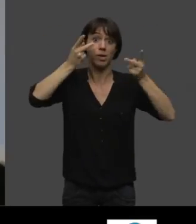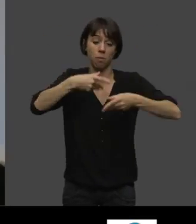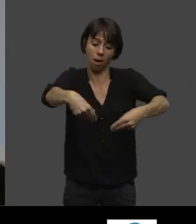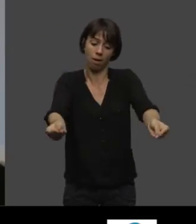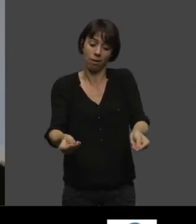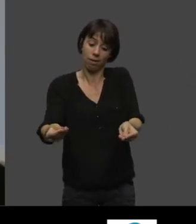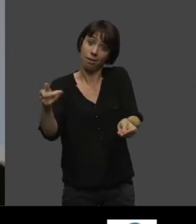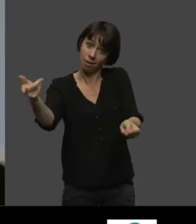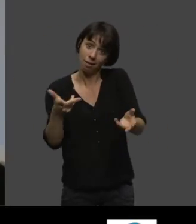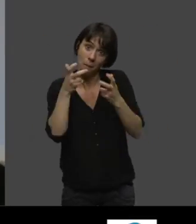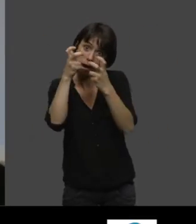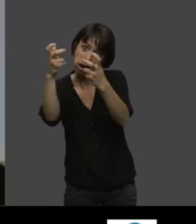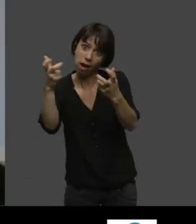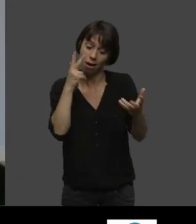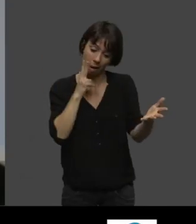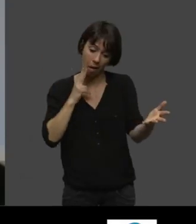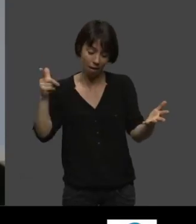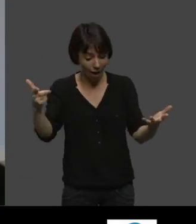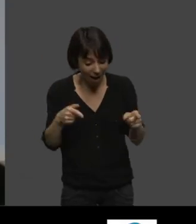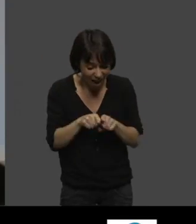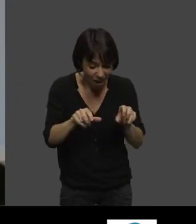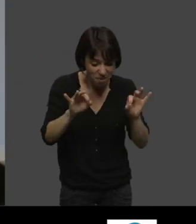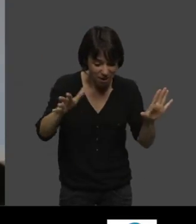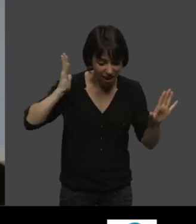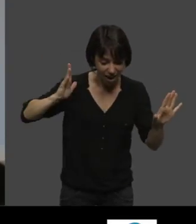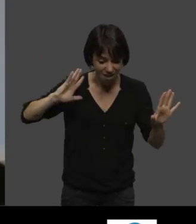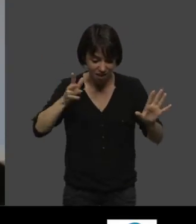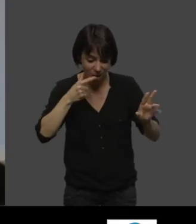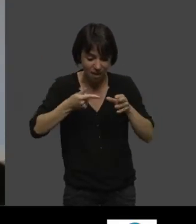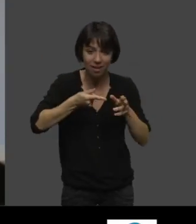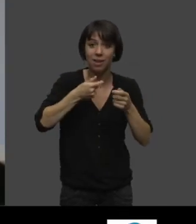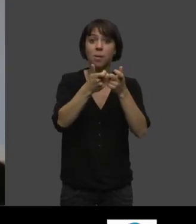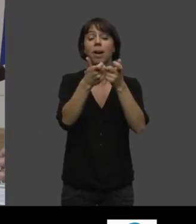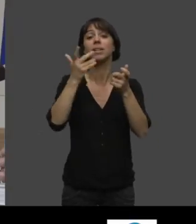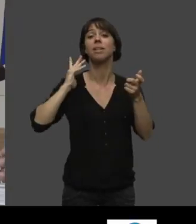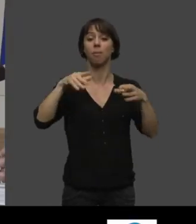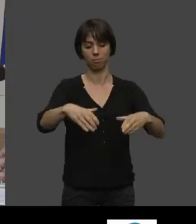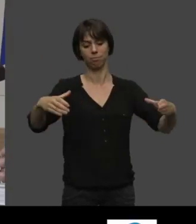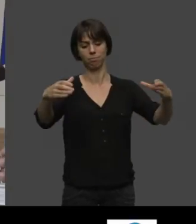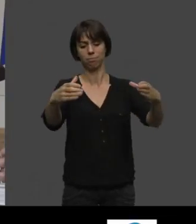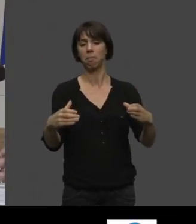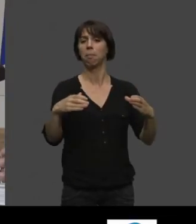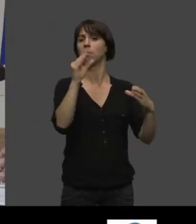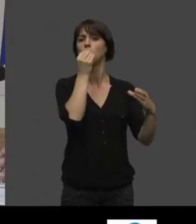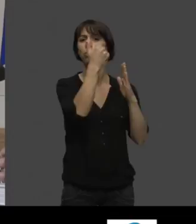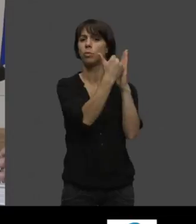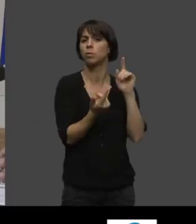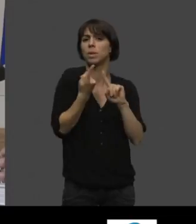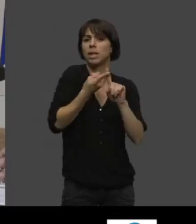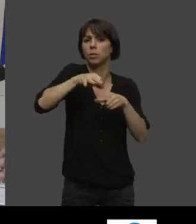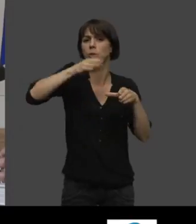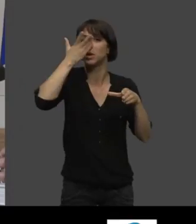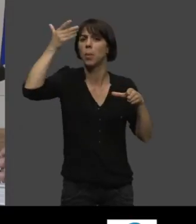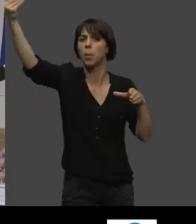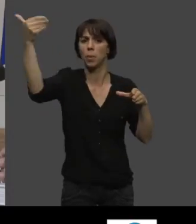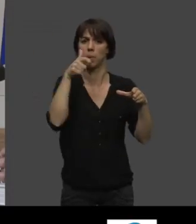'est... » Oh, le cassoulet... » Mais on nous a dit un cassoulet minceur ou santé, mais non, il est comme les